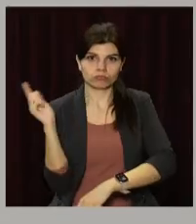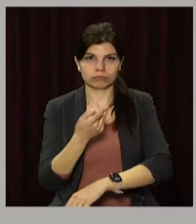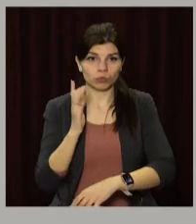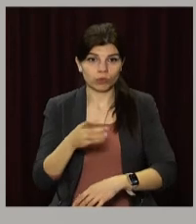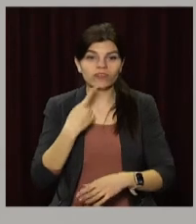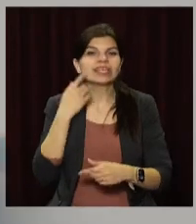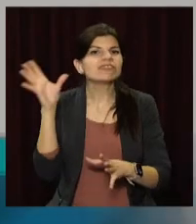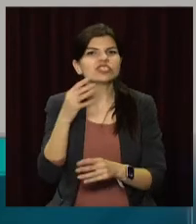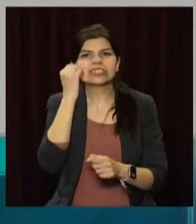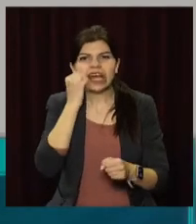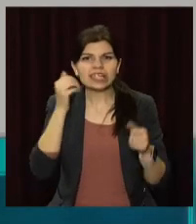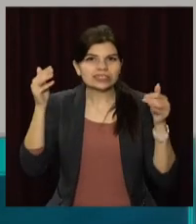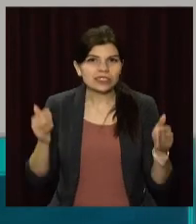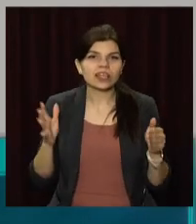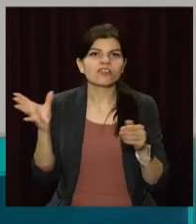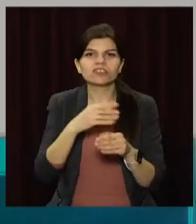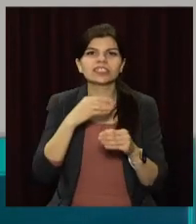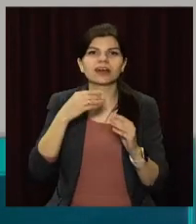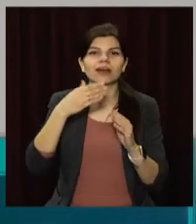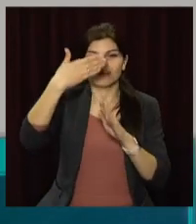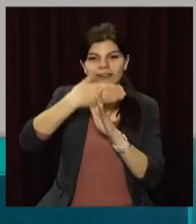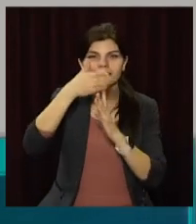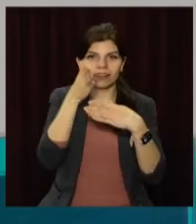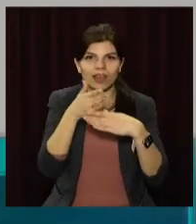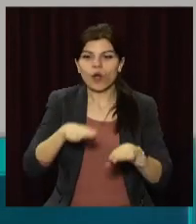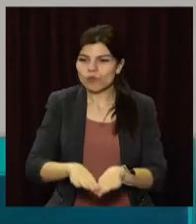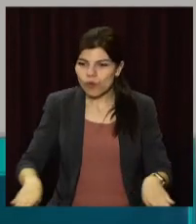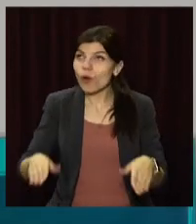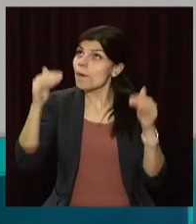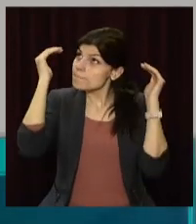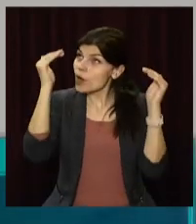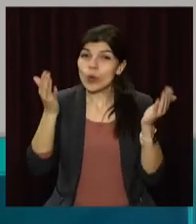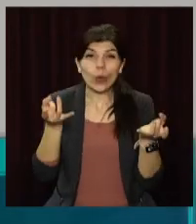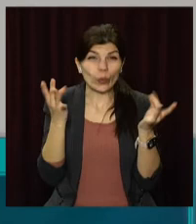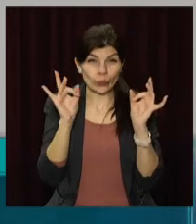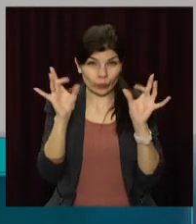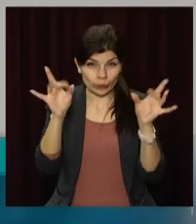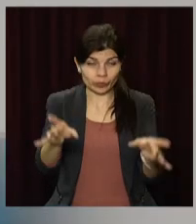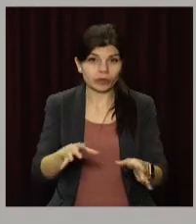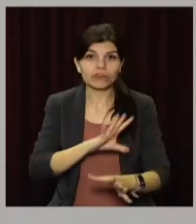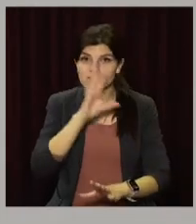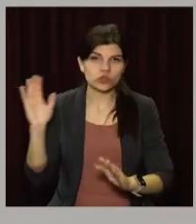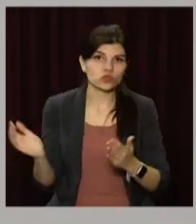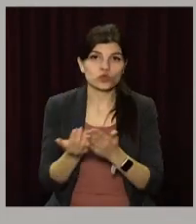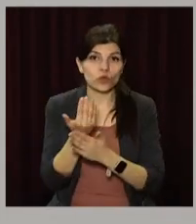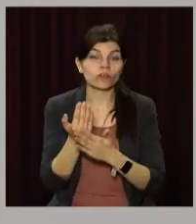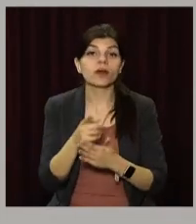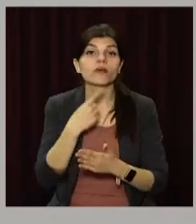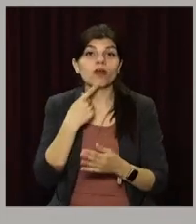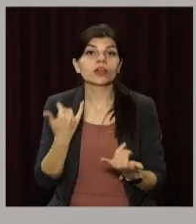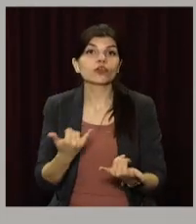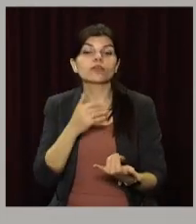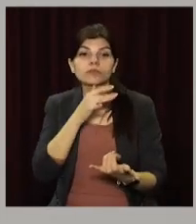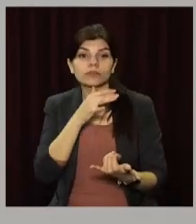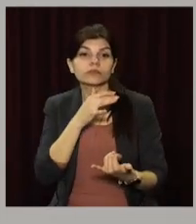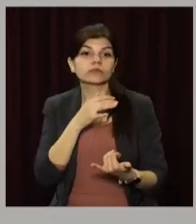вбрали старі стіни, старі перестінки, напольне покриття, потолок вбрали і зробили все нове. На даному етапі у нас